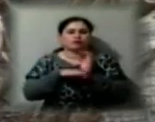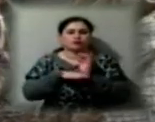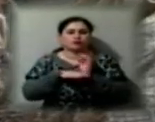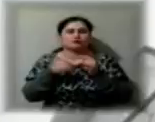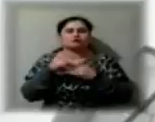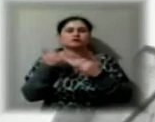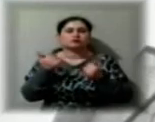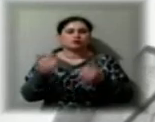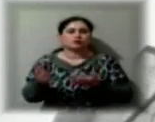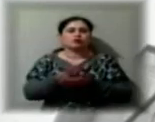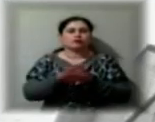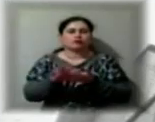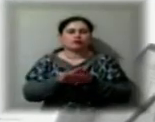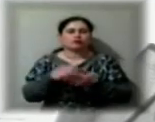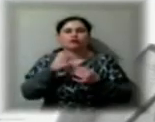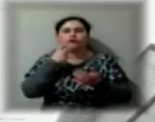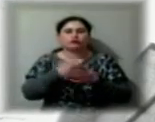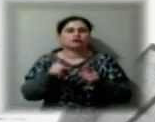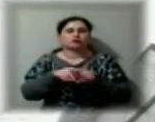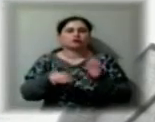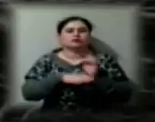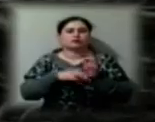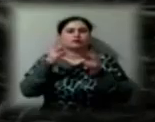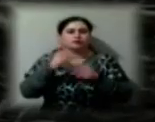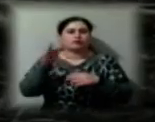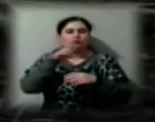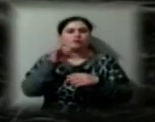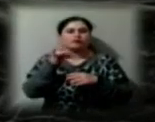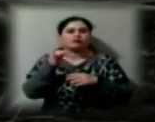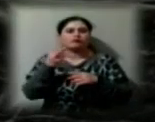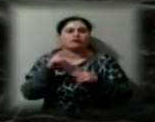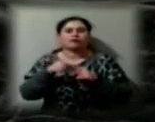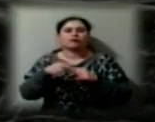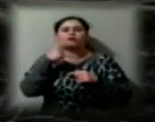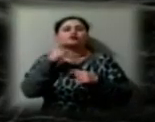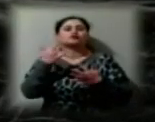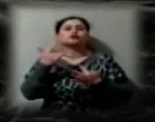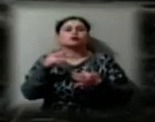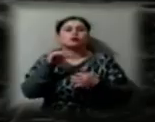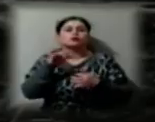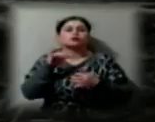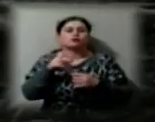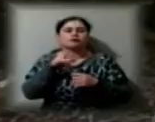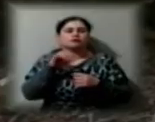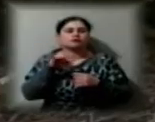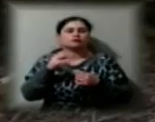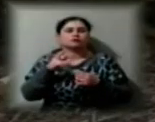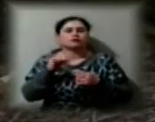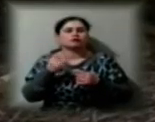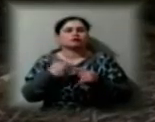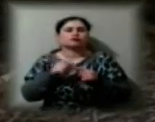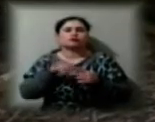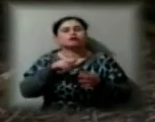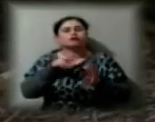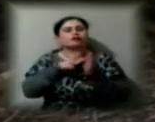прибирають. Видно, що дерево пошкодило покрівлю. Коментувати, наскільки масштабні пошкодження та чи вплине це на навчальний процес,